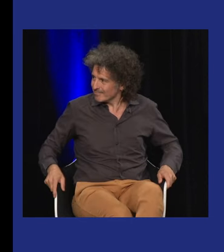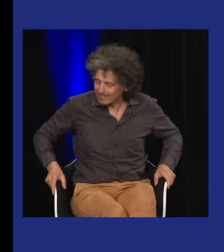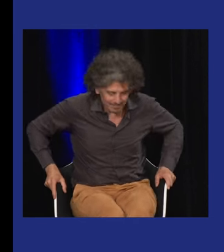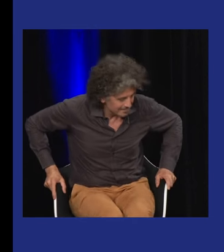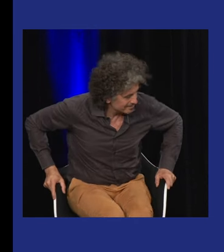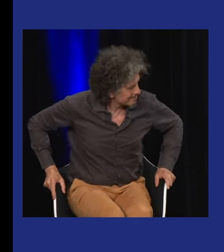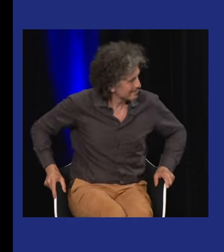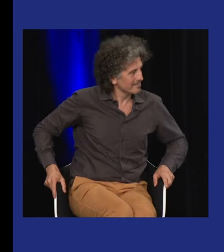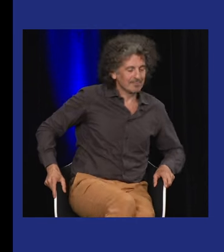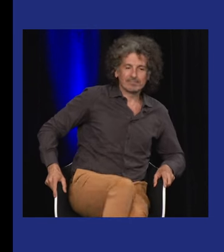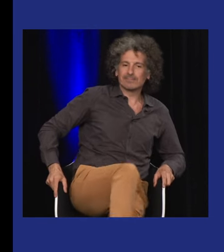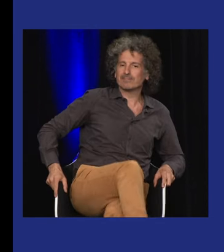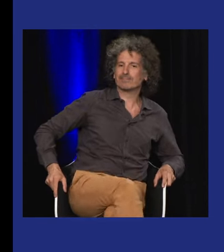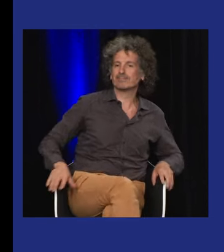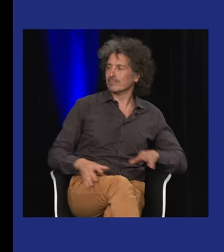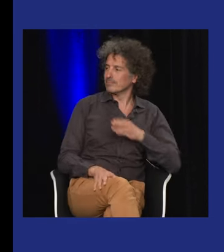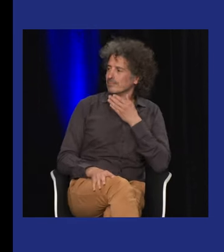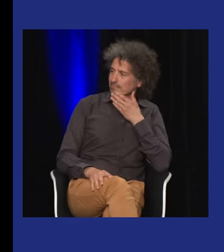alors à Juliette